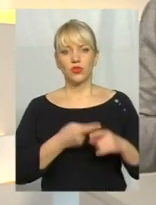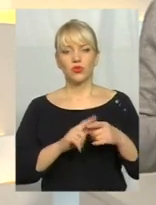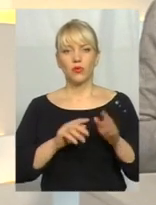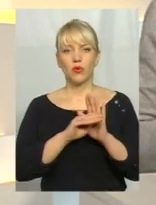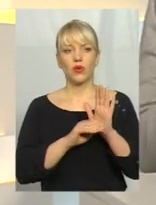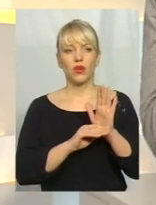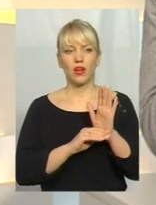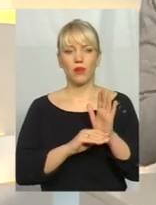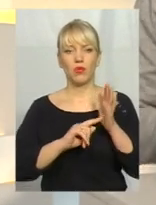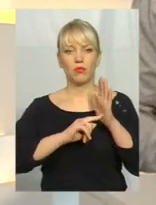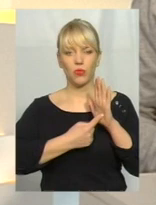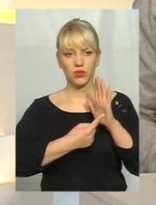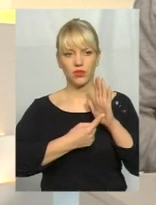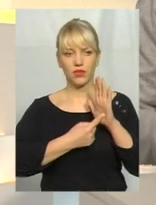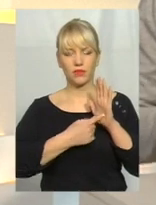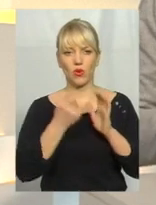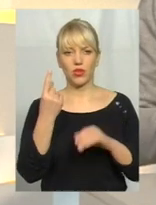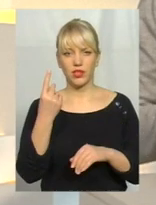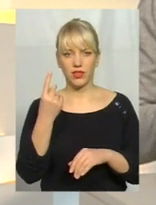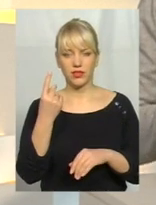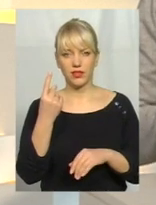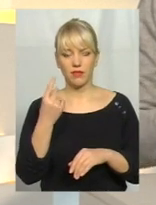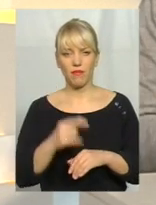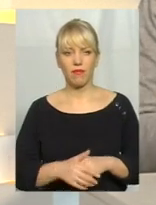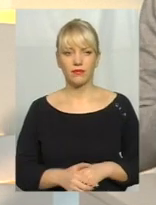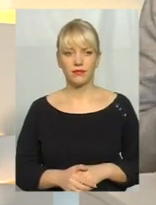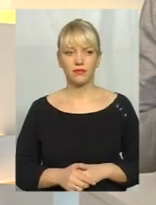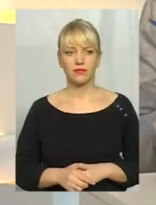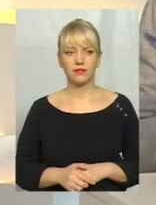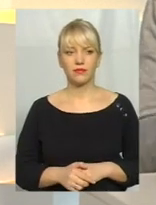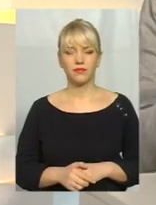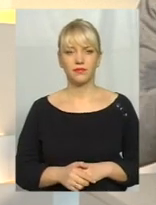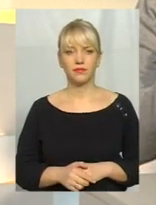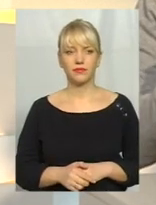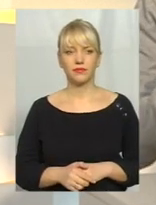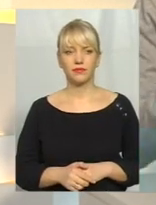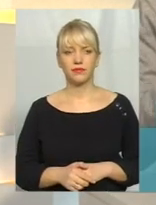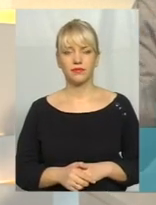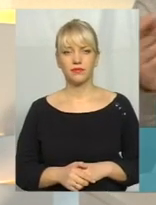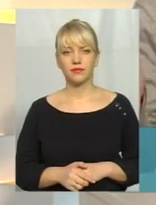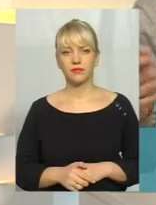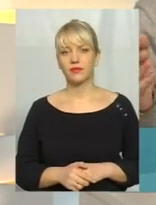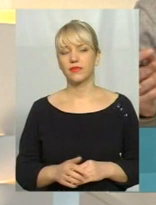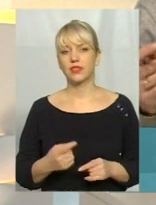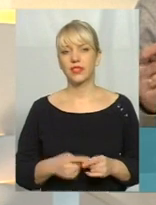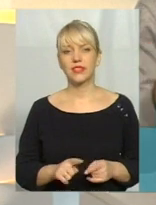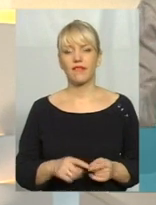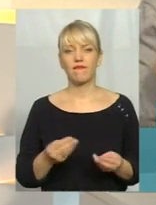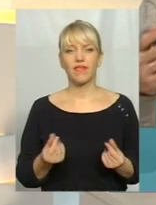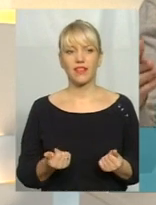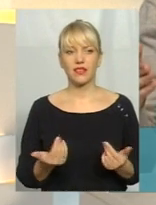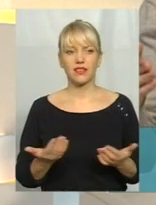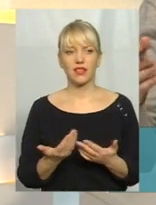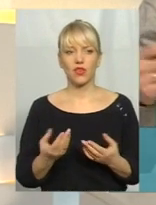пункт, перепрошую, 11. Це, так би мовити, фінанси, які